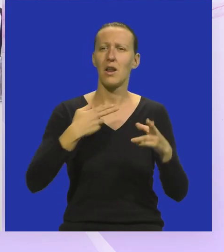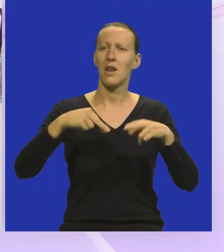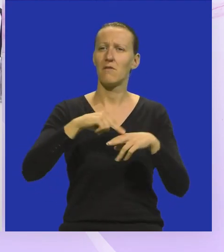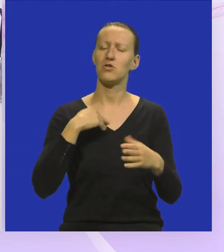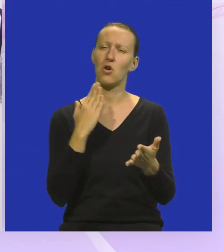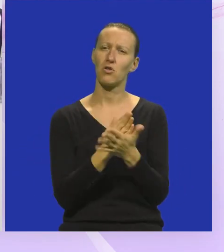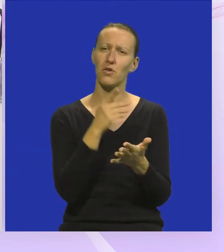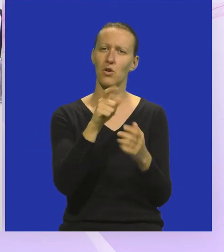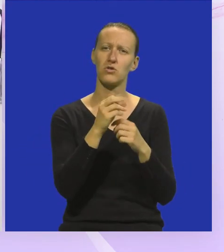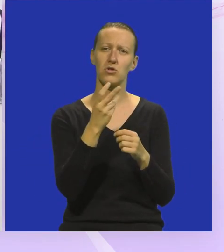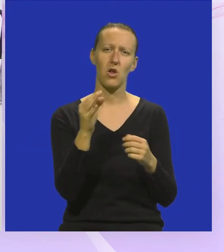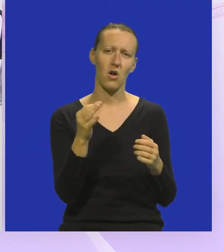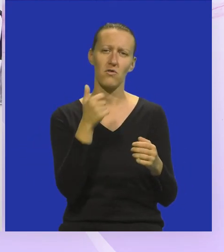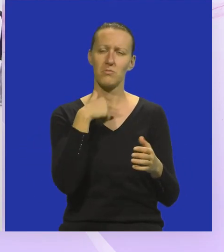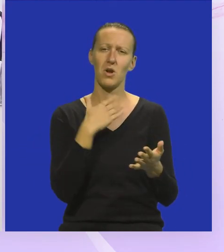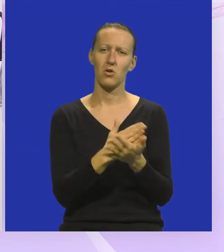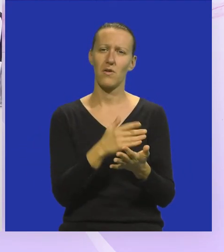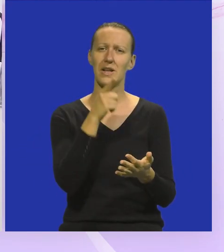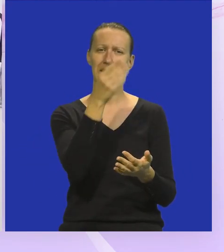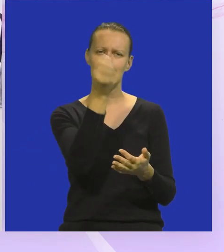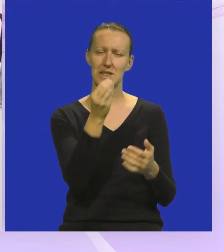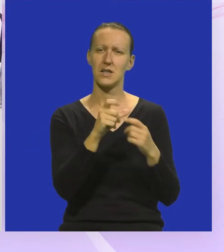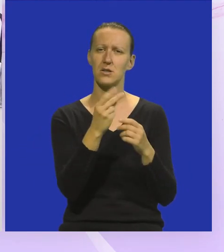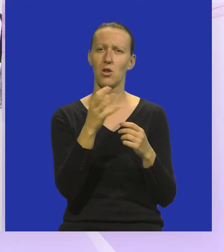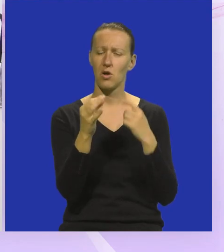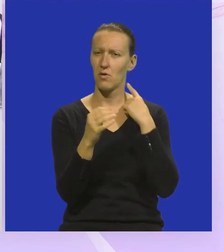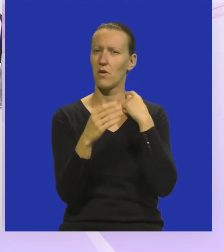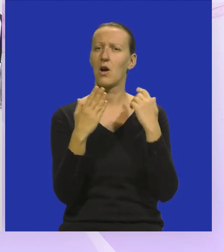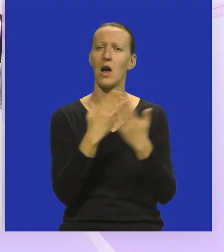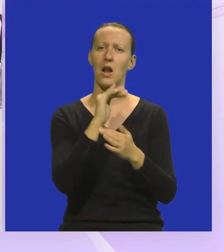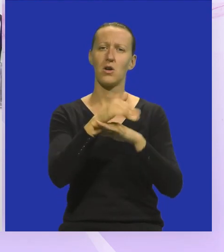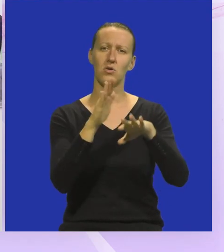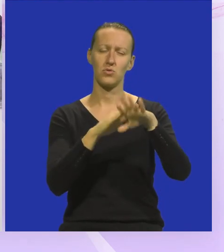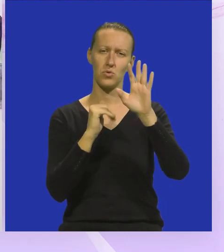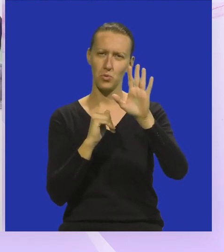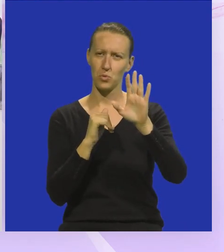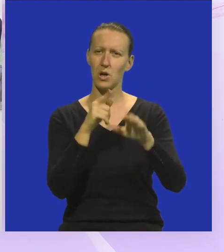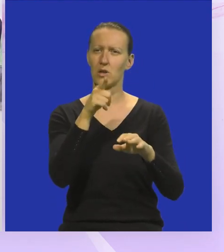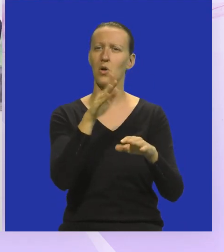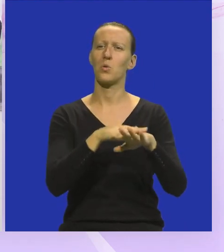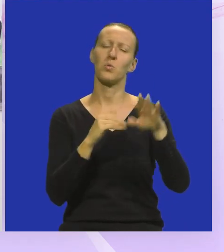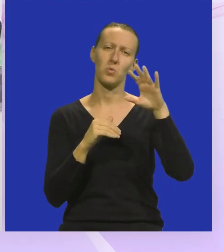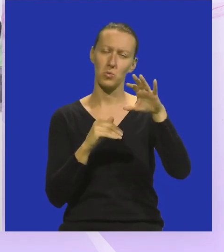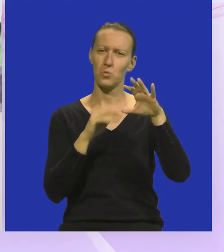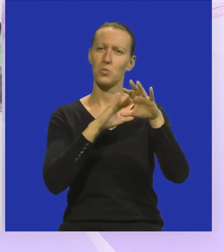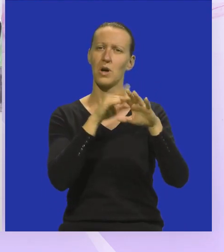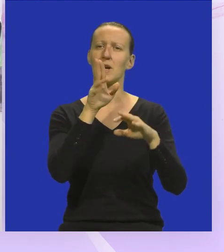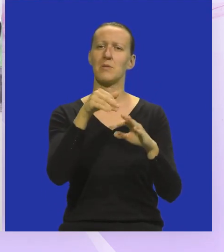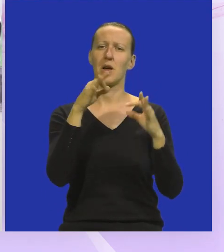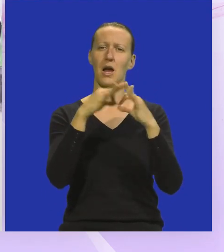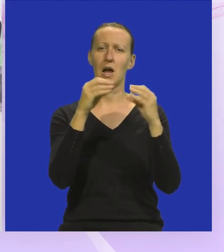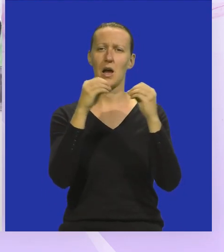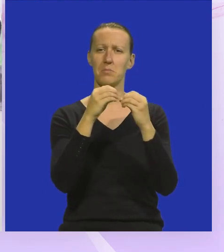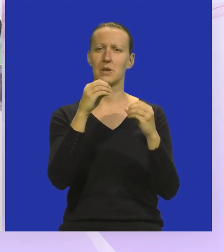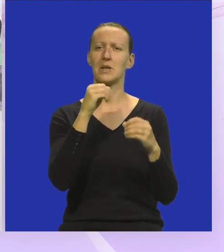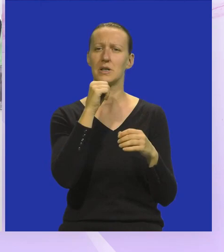najviše paša to slovo. Znači ti ste crtao slova? Da. Ali kroz ruku, u svakom slučaju si uklopio ruke? Da. Imao si A,